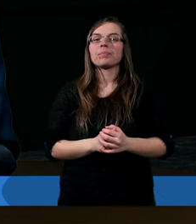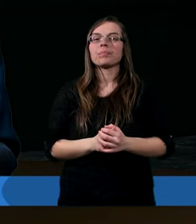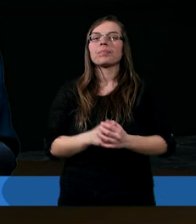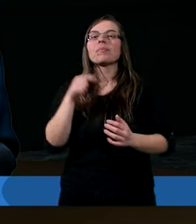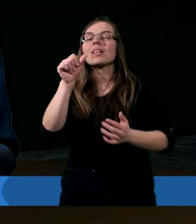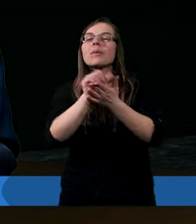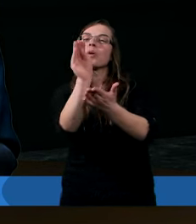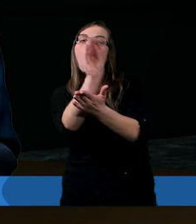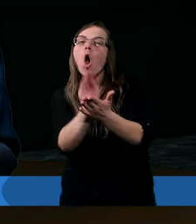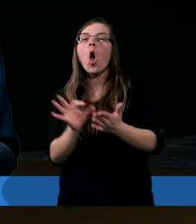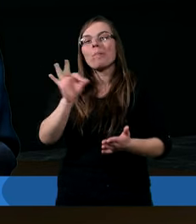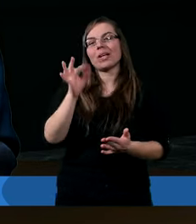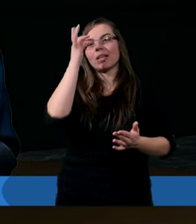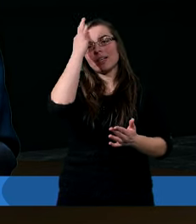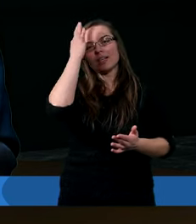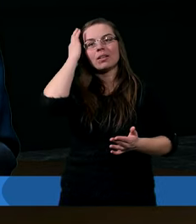jest opis